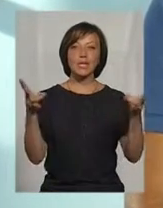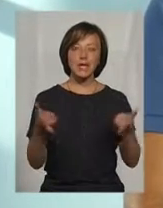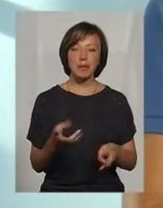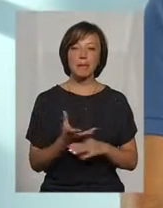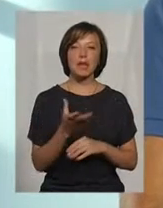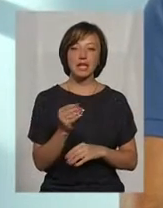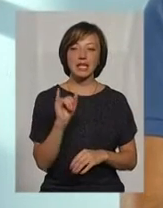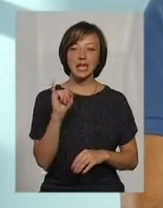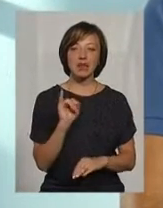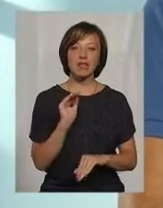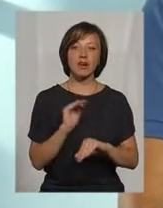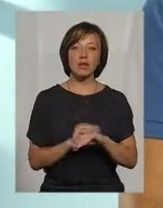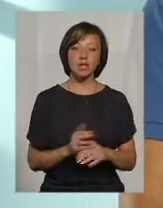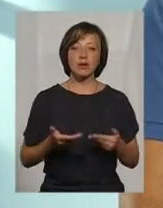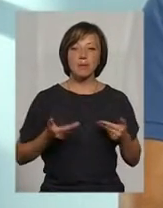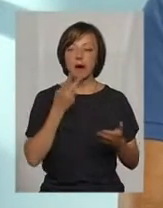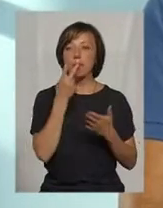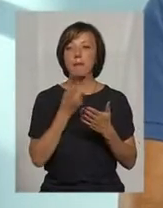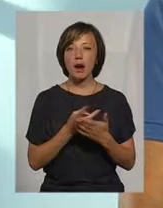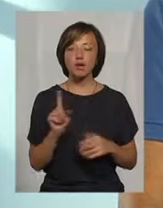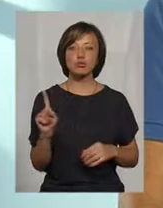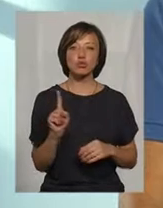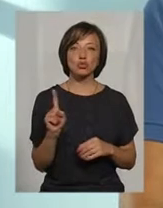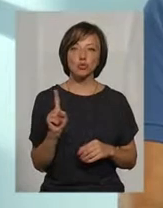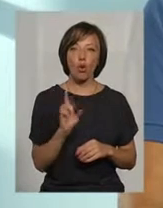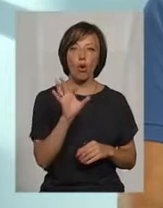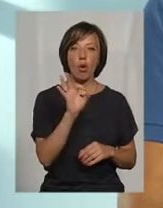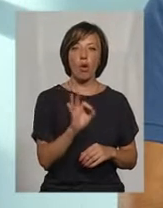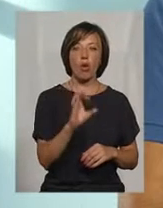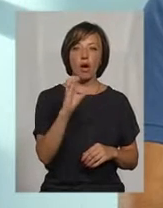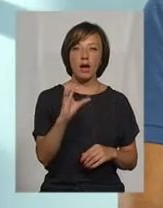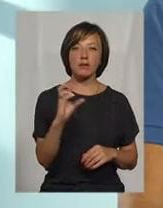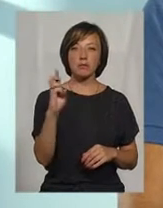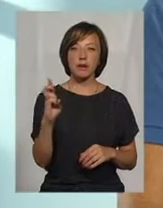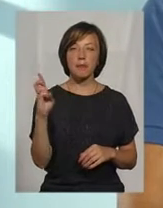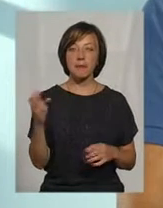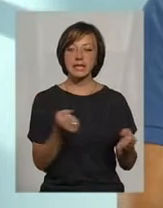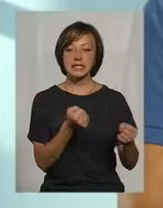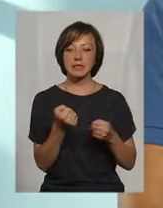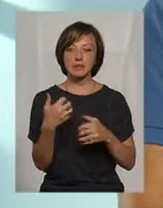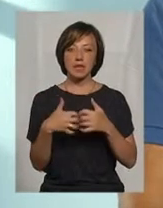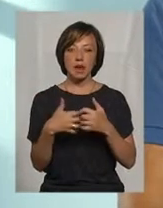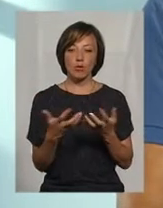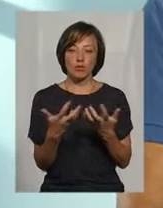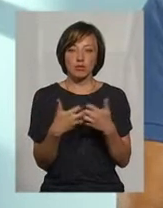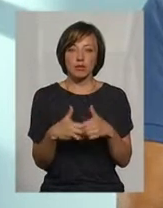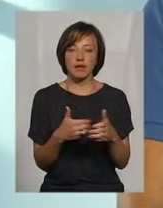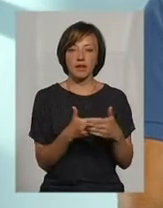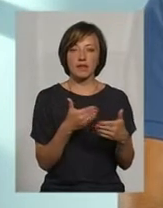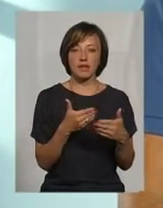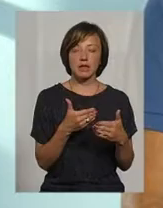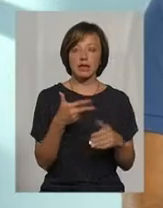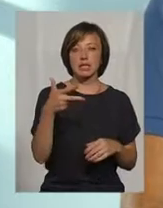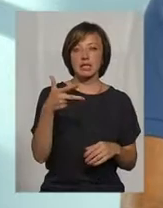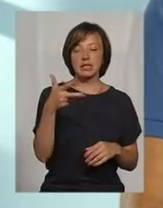І фактично ми бачимо, що ОСББ затримка в середню, от ми підраховували, від десь